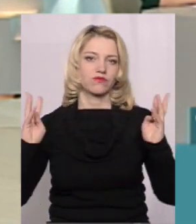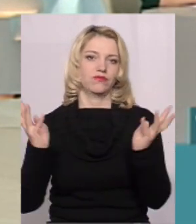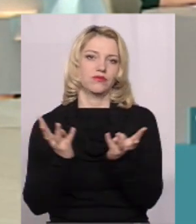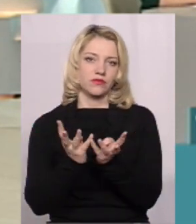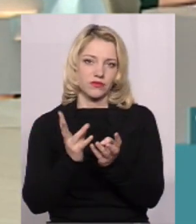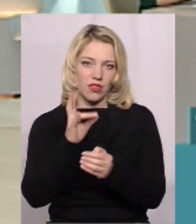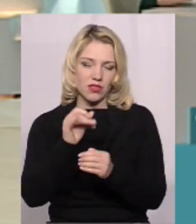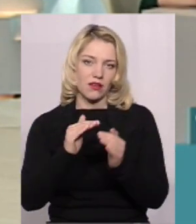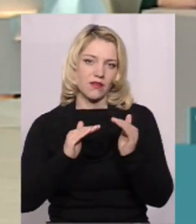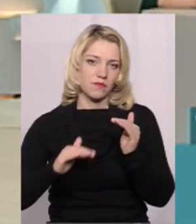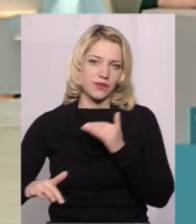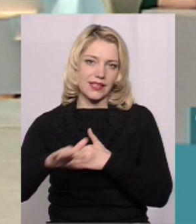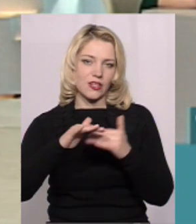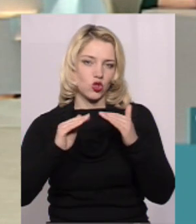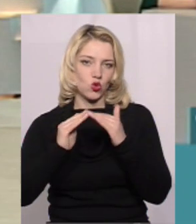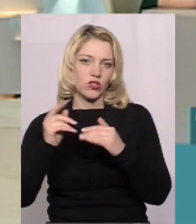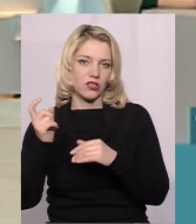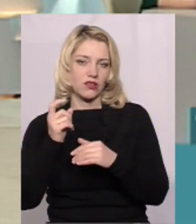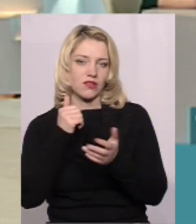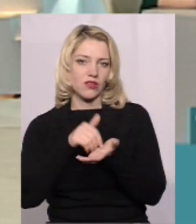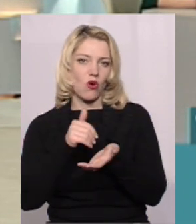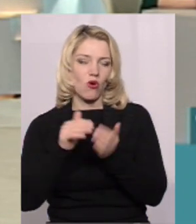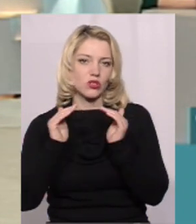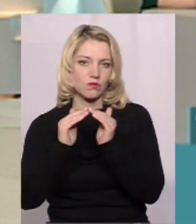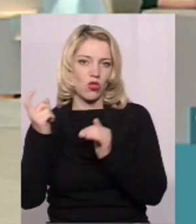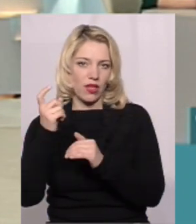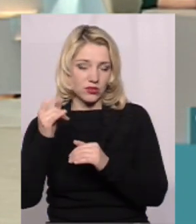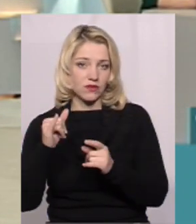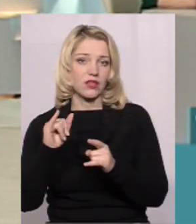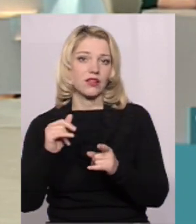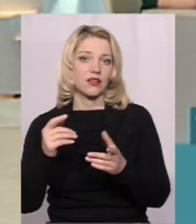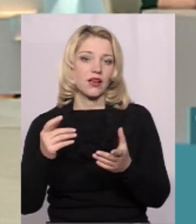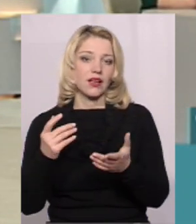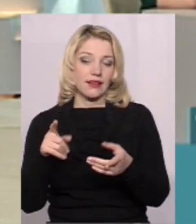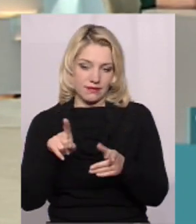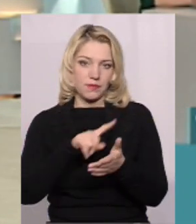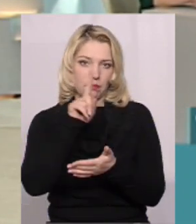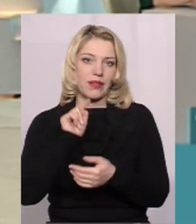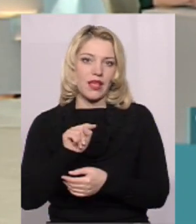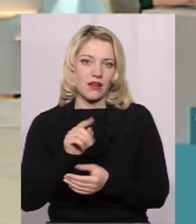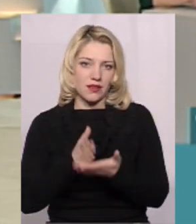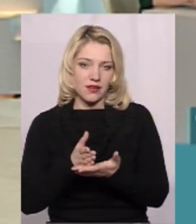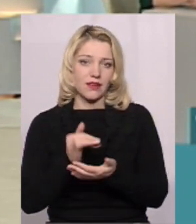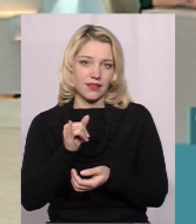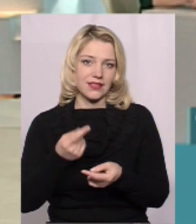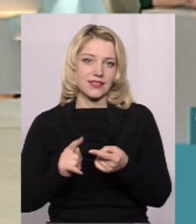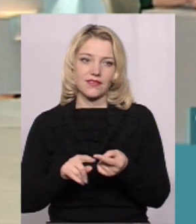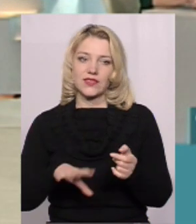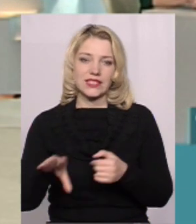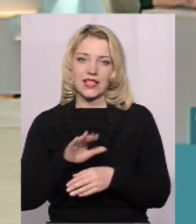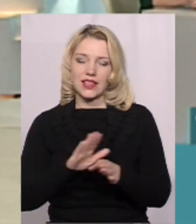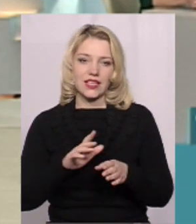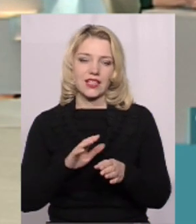територію господарства Тобто, тут, знову таки, є питання І це все не через